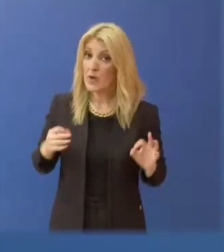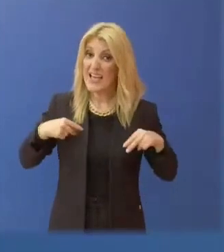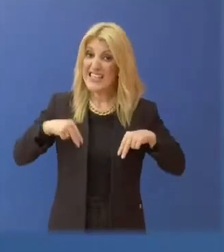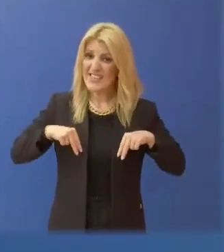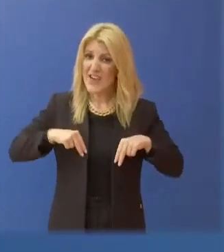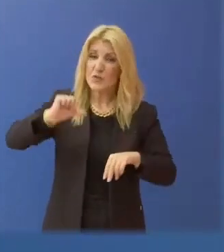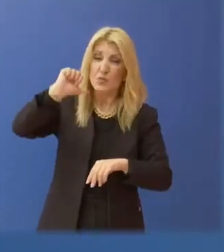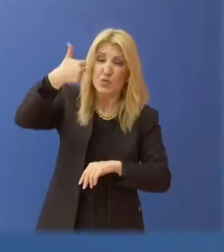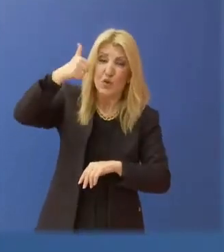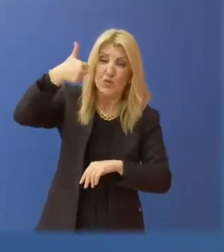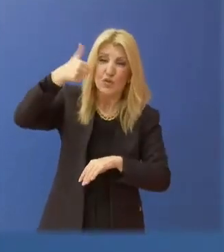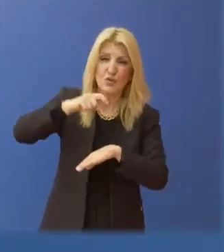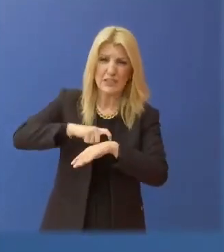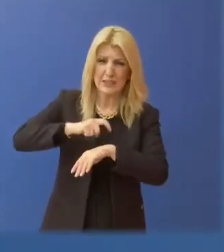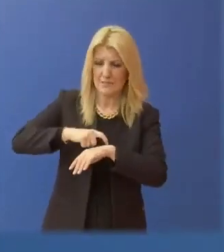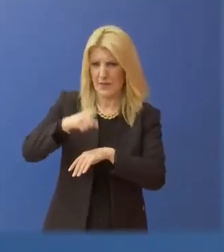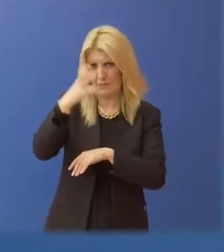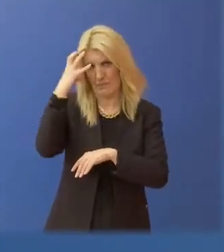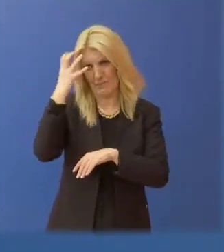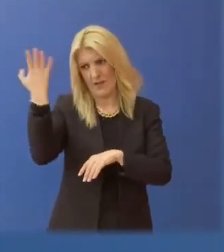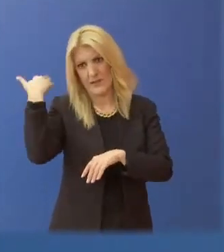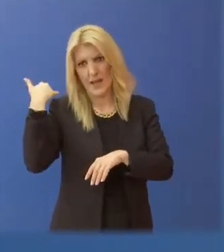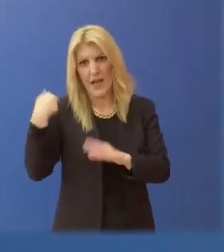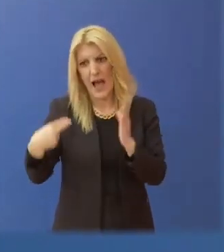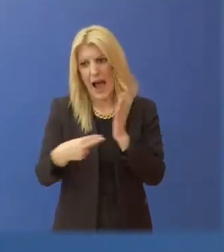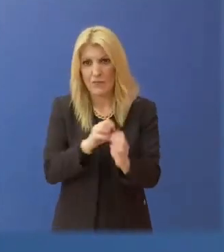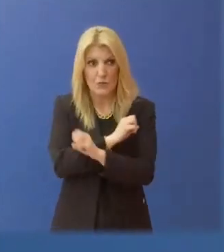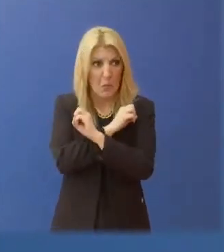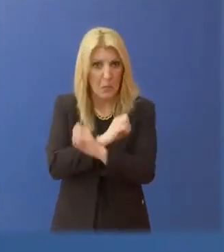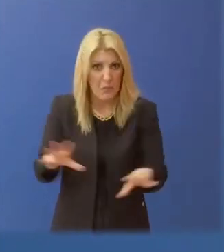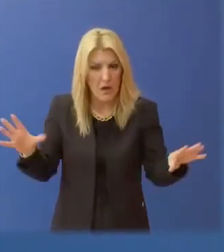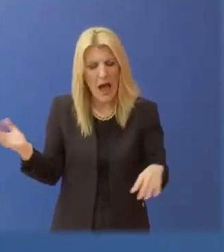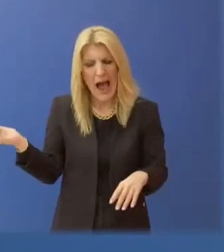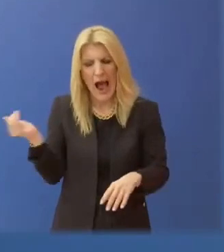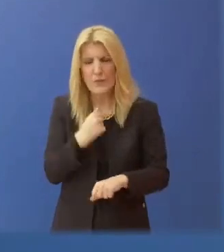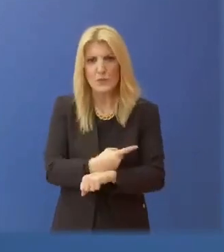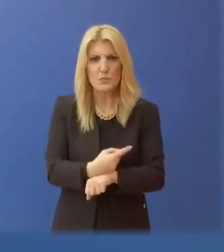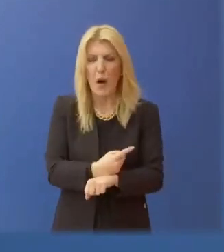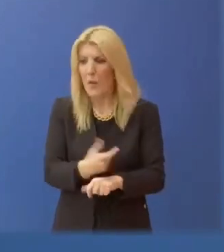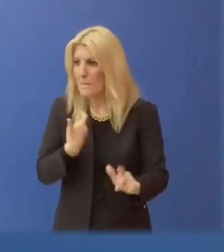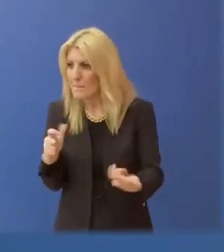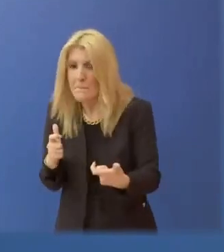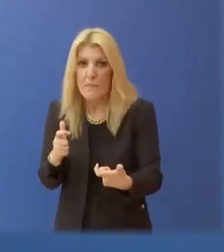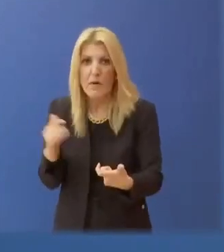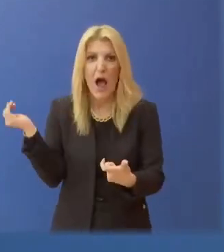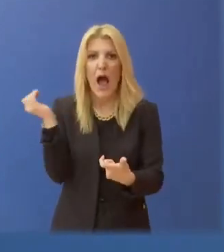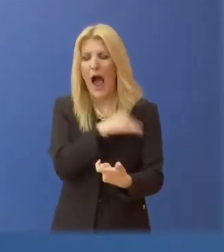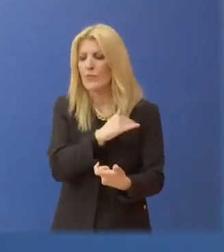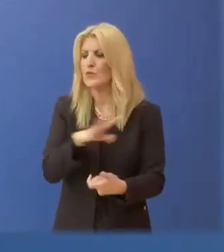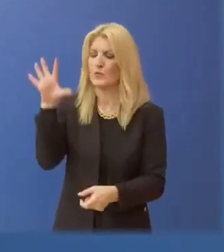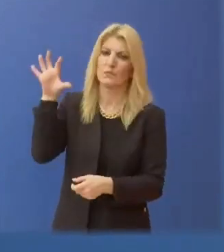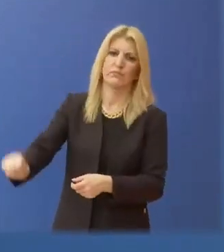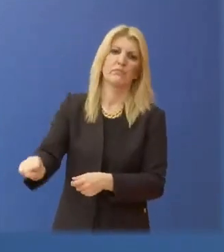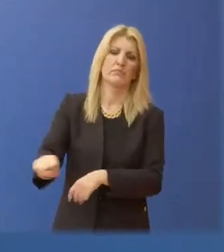στα γεγονότα του περασμένου Αυγούστου, αντέδρασε για να αντιμετωπίσει παθογένειες που εντοπίστηκαν τότε. Πήρε τις